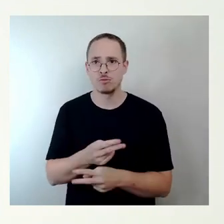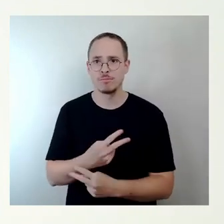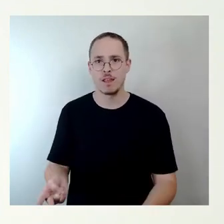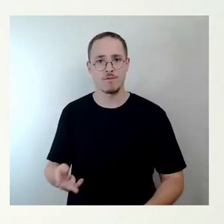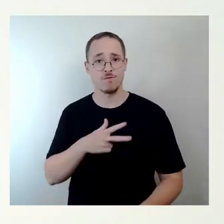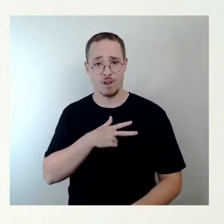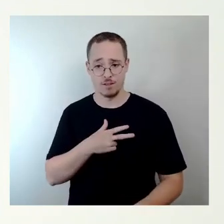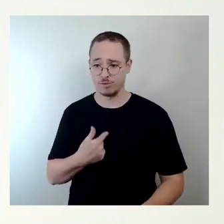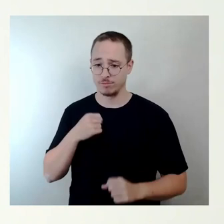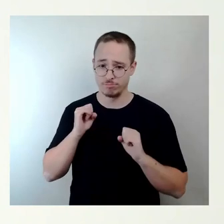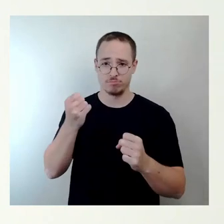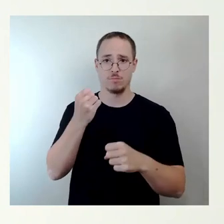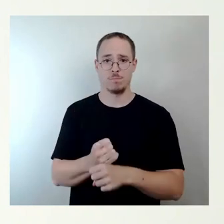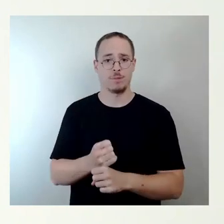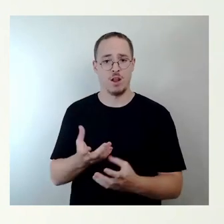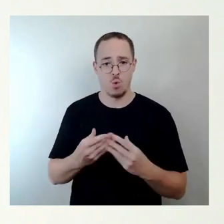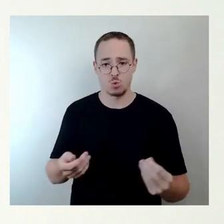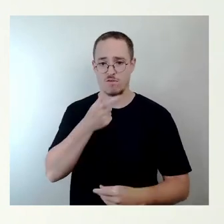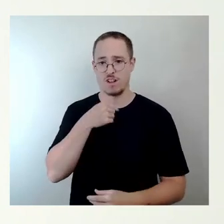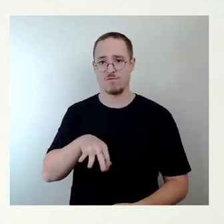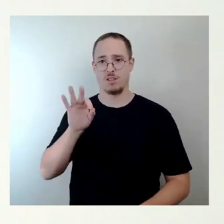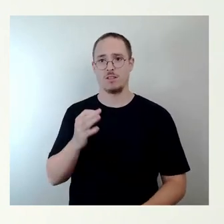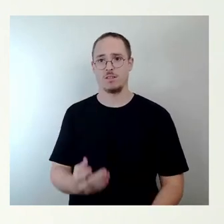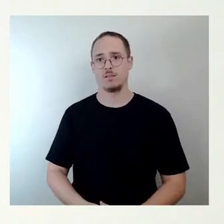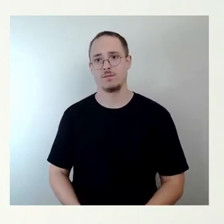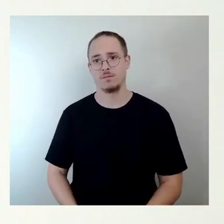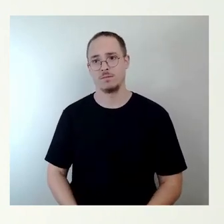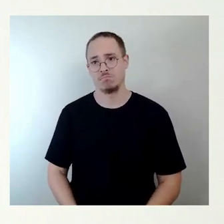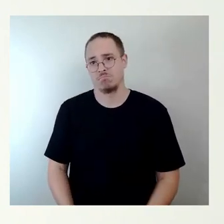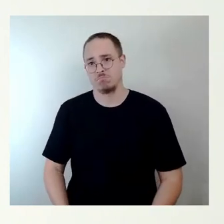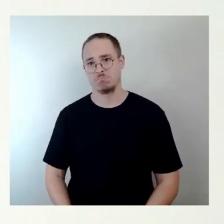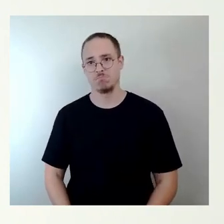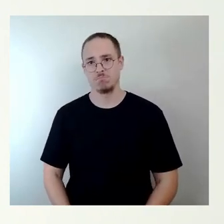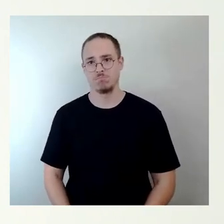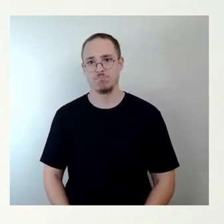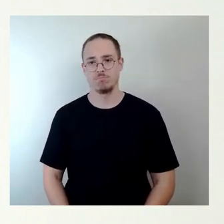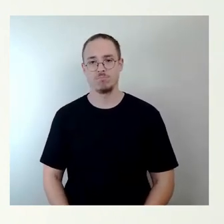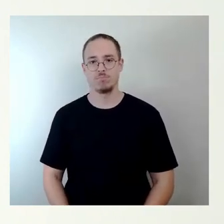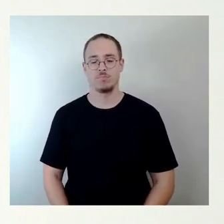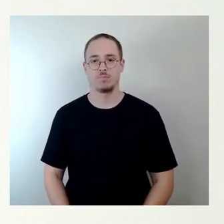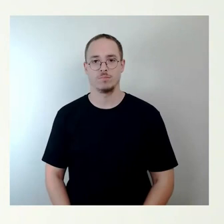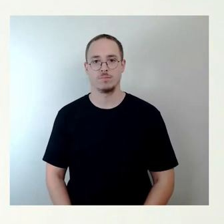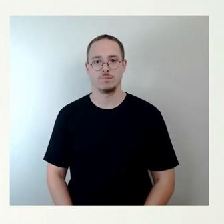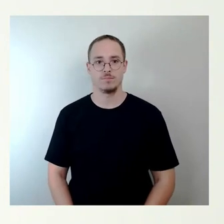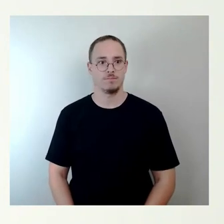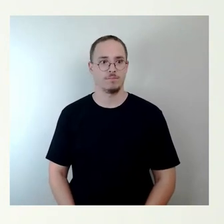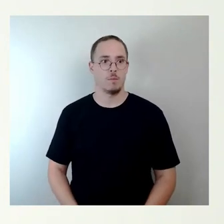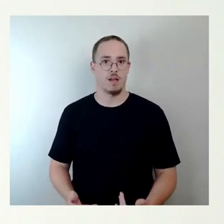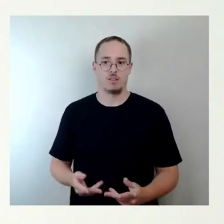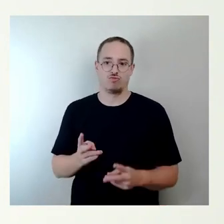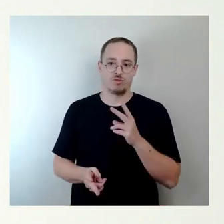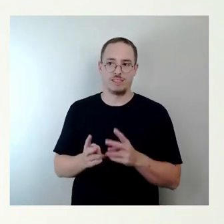bemüht haben, und an der Gegenseite sozusagen leider immer wieder an Verlässlichkeit